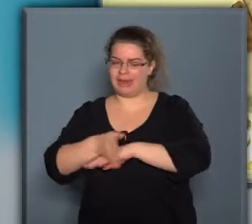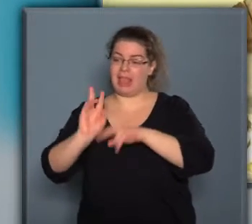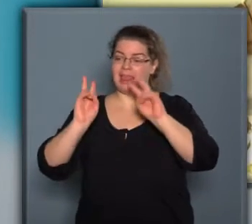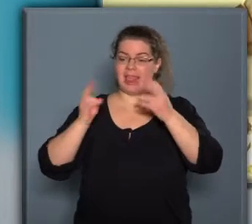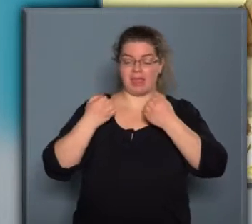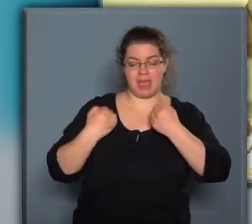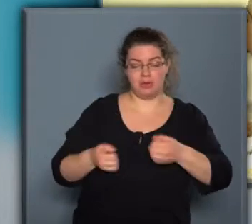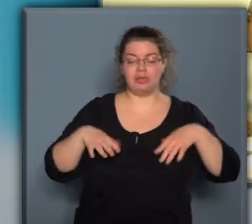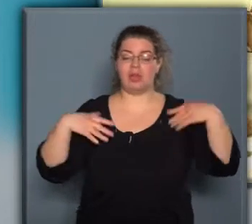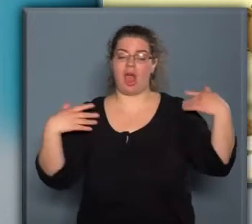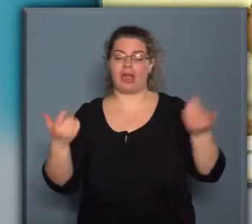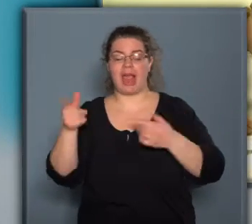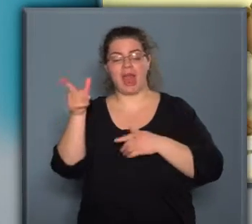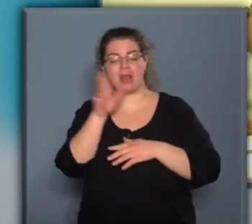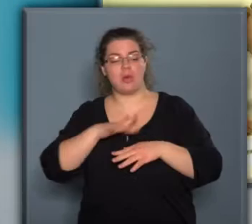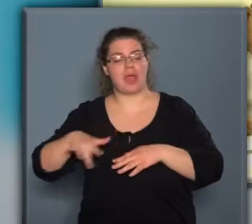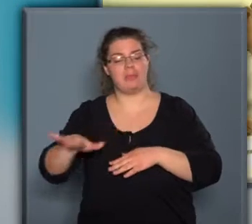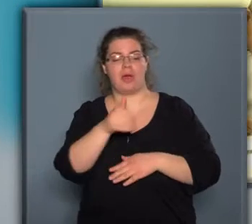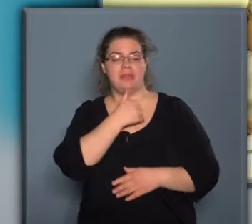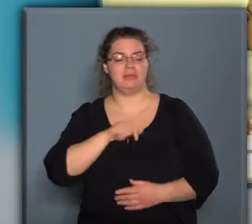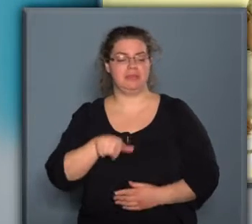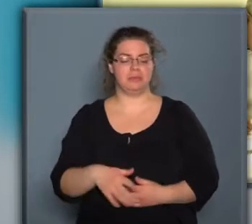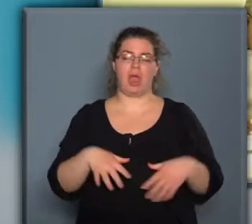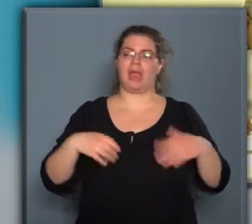A Süteményszó